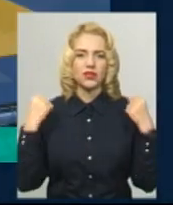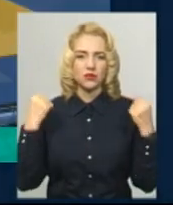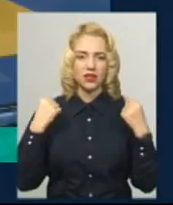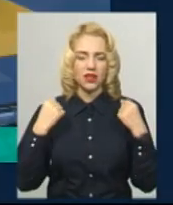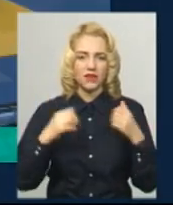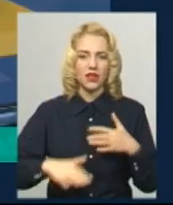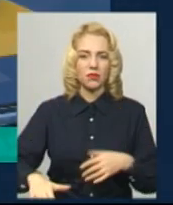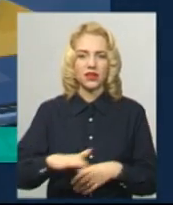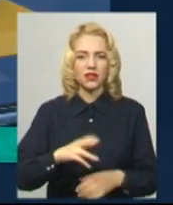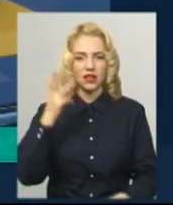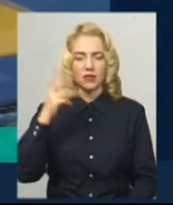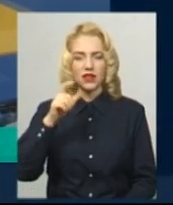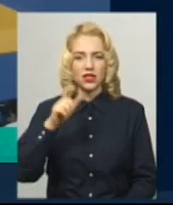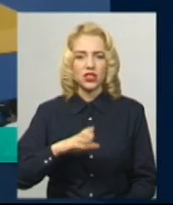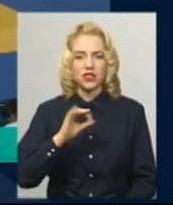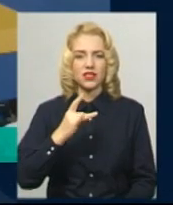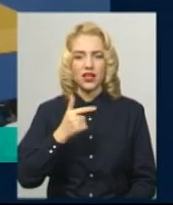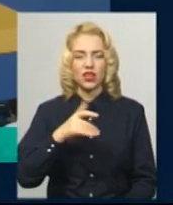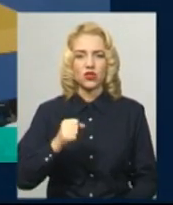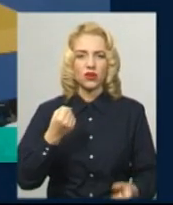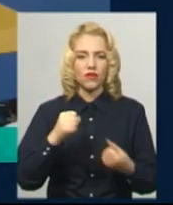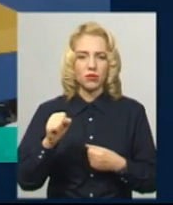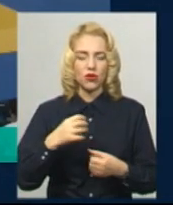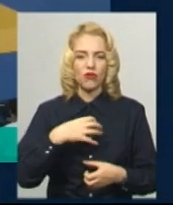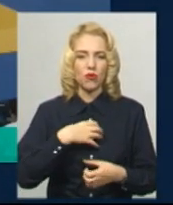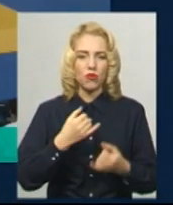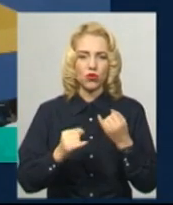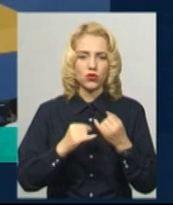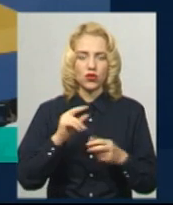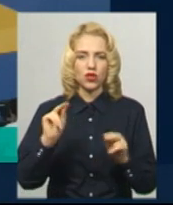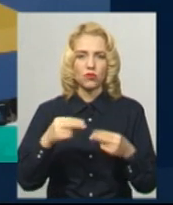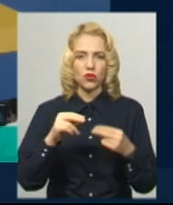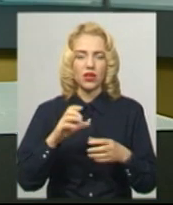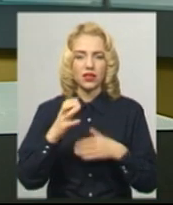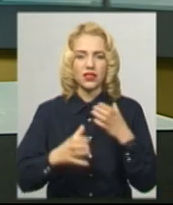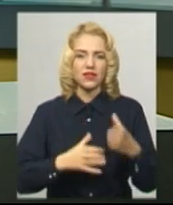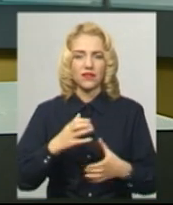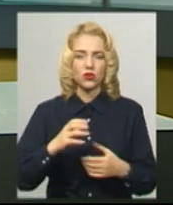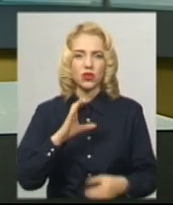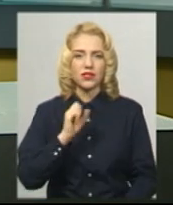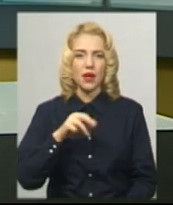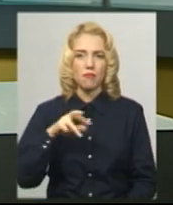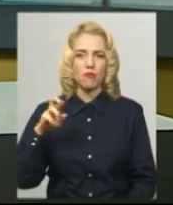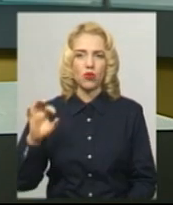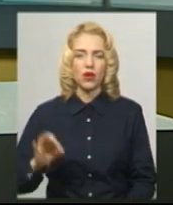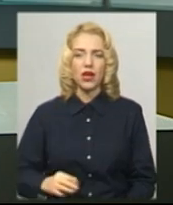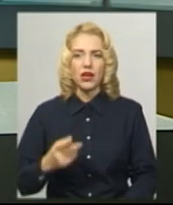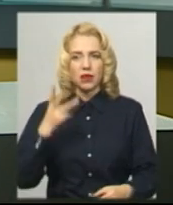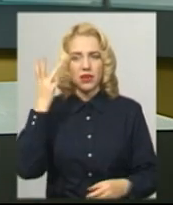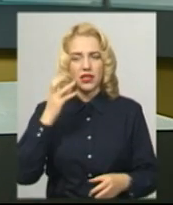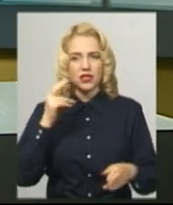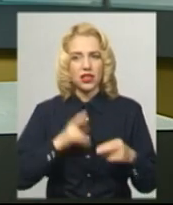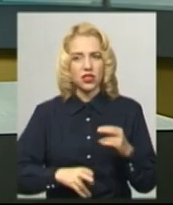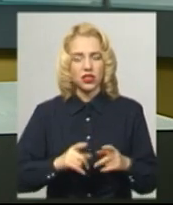Хмельничанин Станіслав Сергійчук виборов бронзу на чемпіонаті світу з самбо. На Хмельниччині закінчили